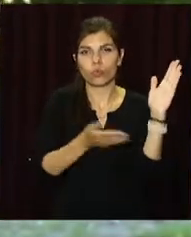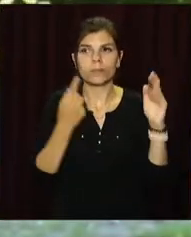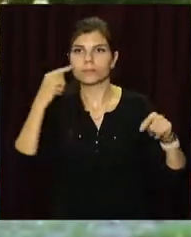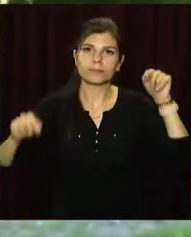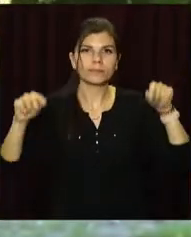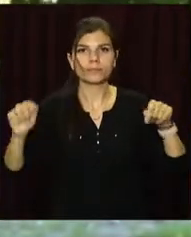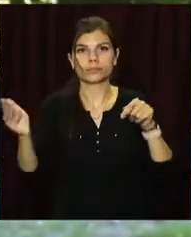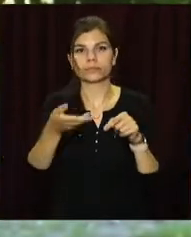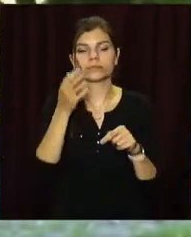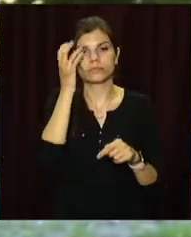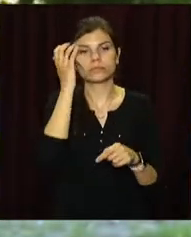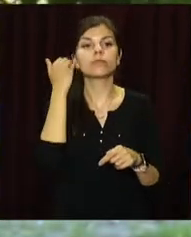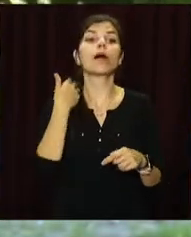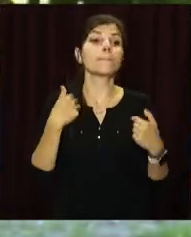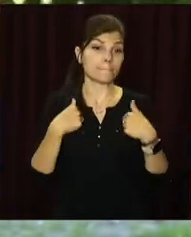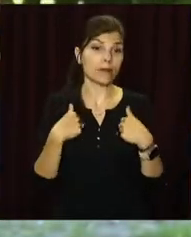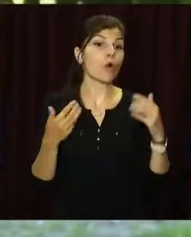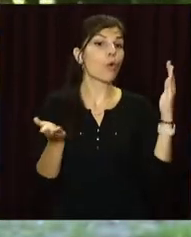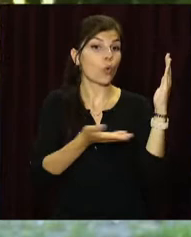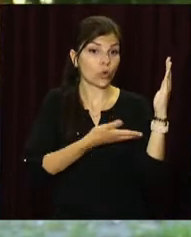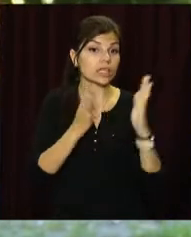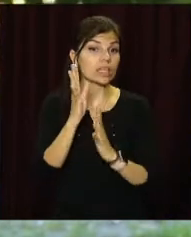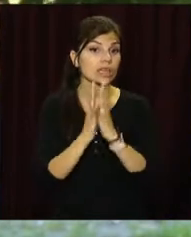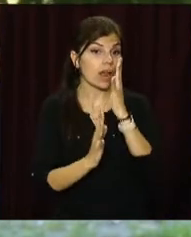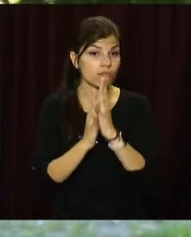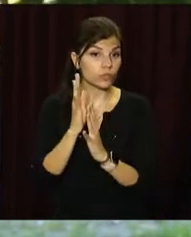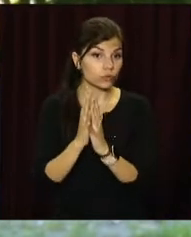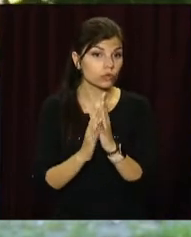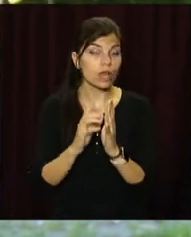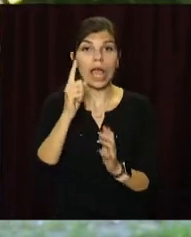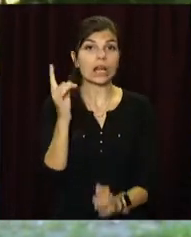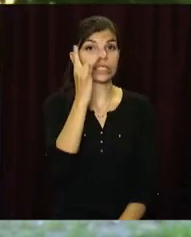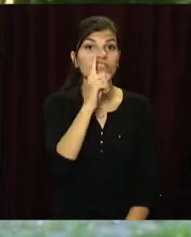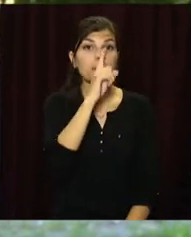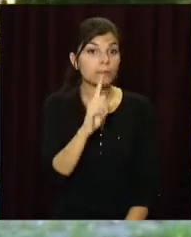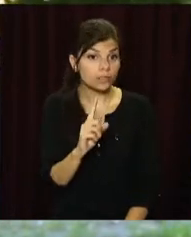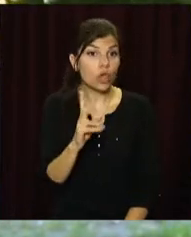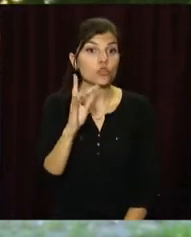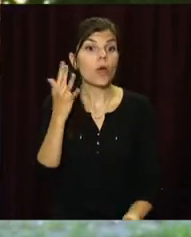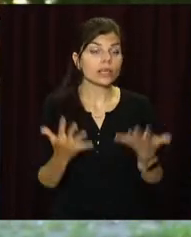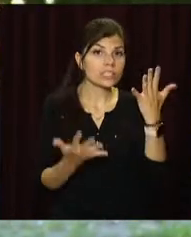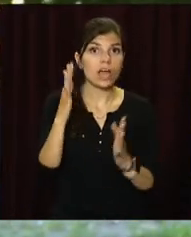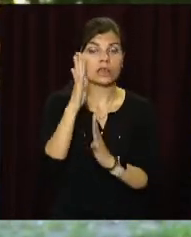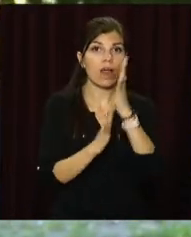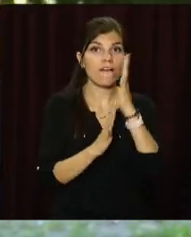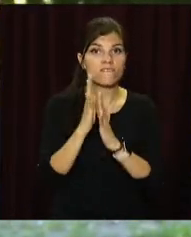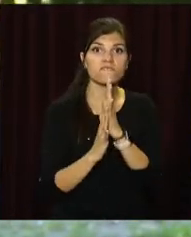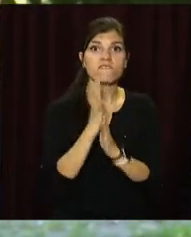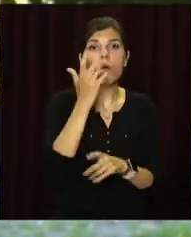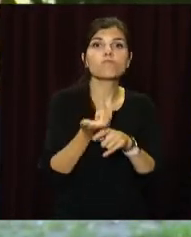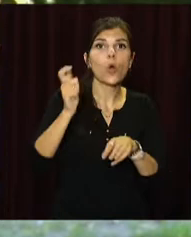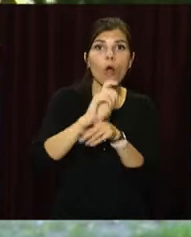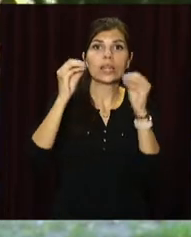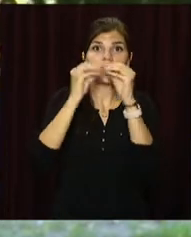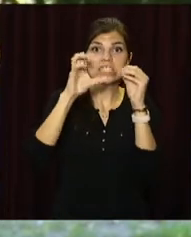Ми косимо траву раз в місяць. Але якщо трава виросте більше 10